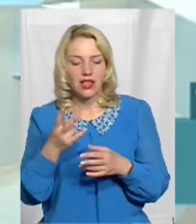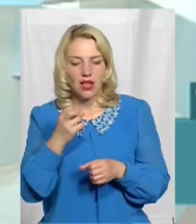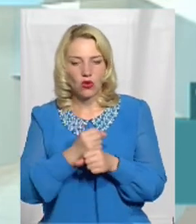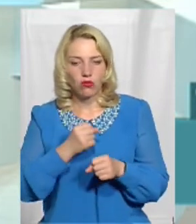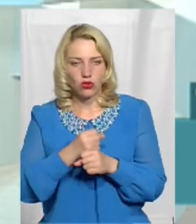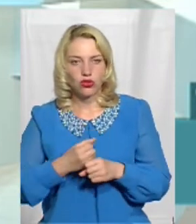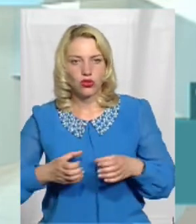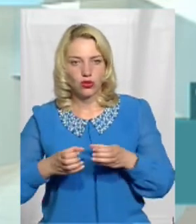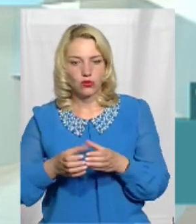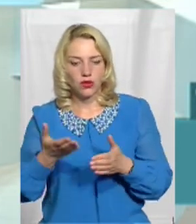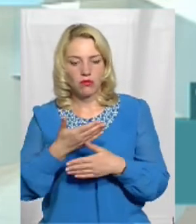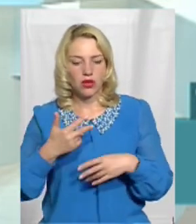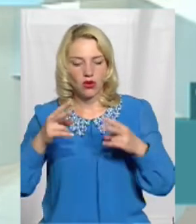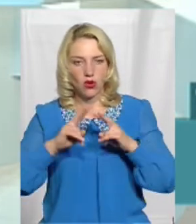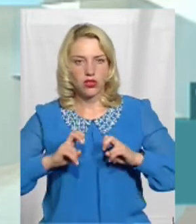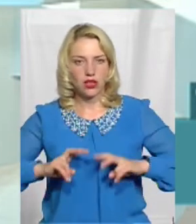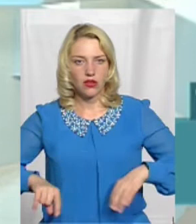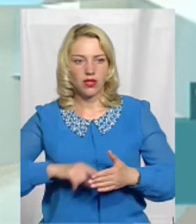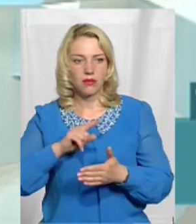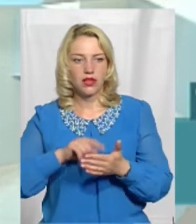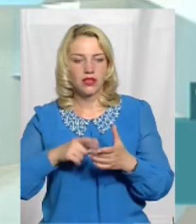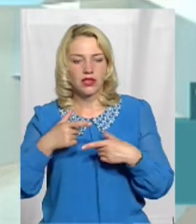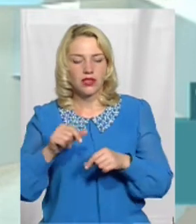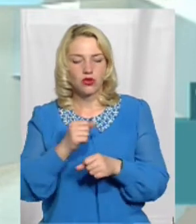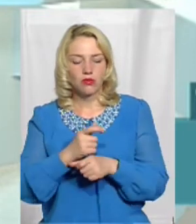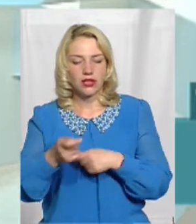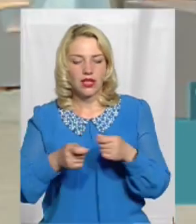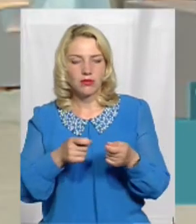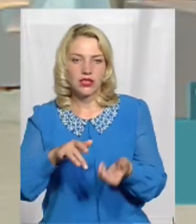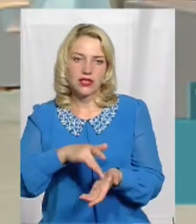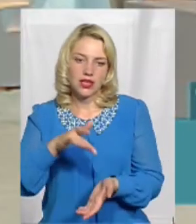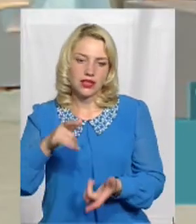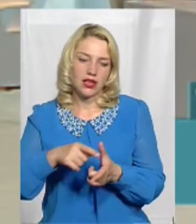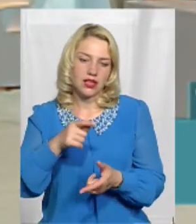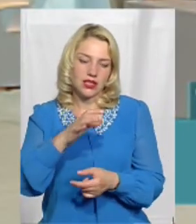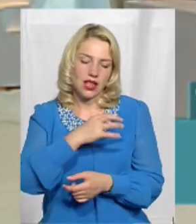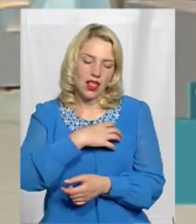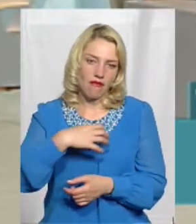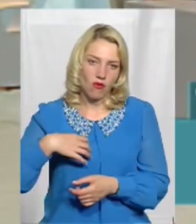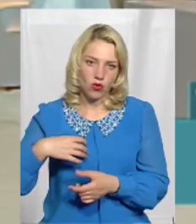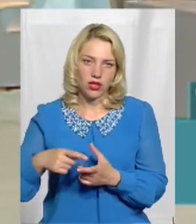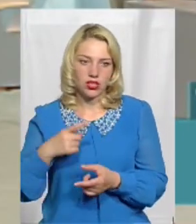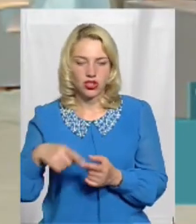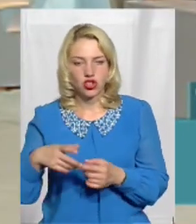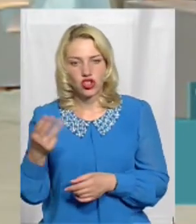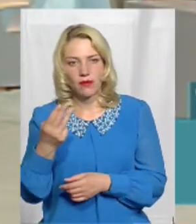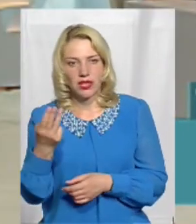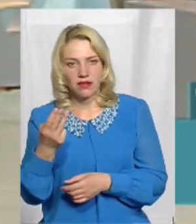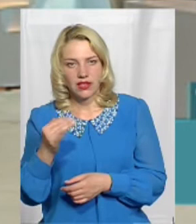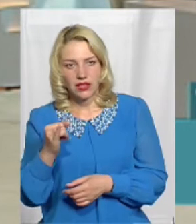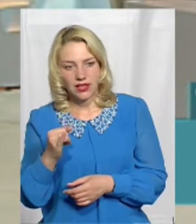розглядали це питання Де зробити адміністративний центр все-таки, Славута і Шепетівка І